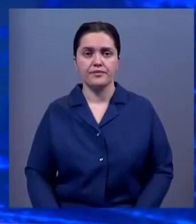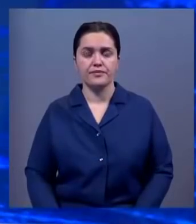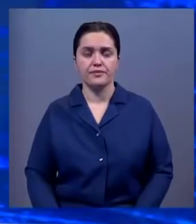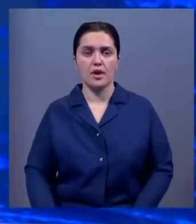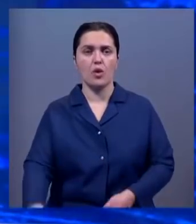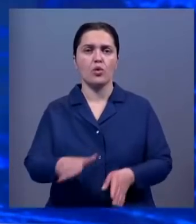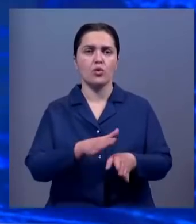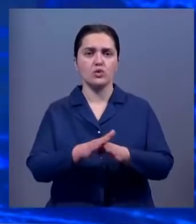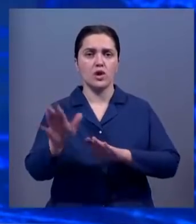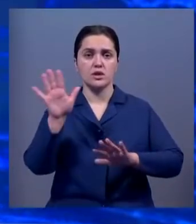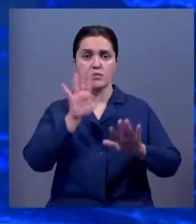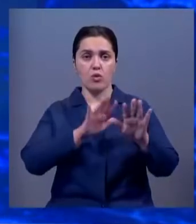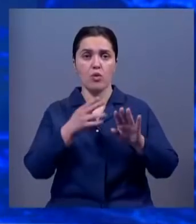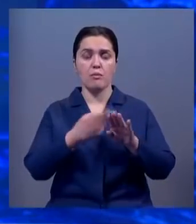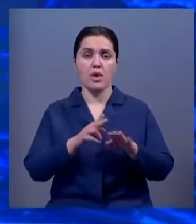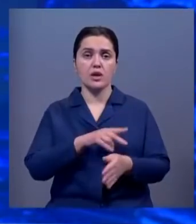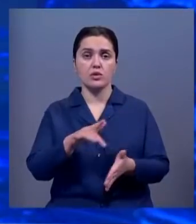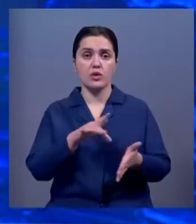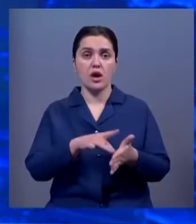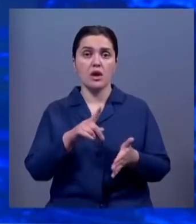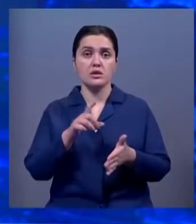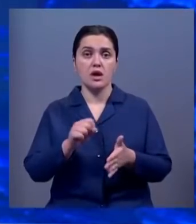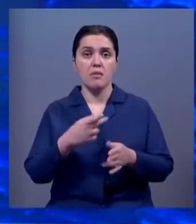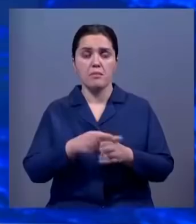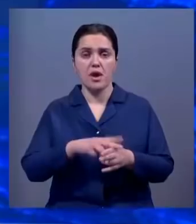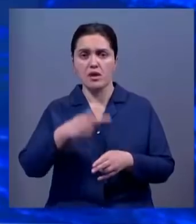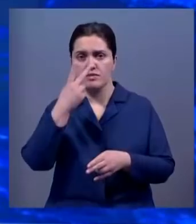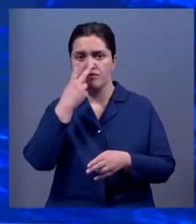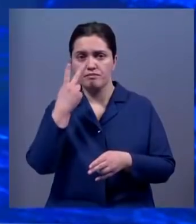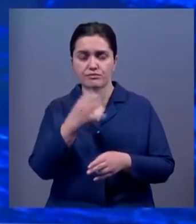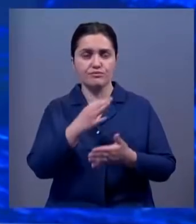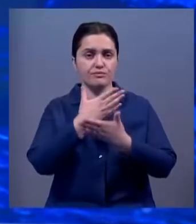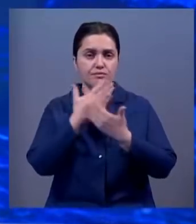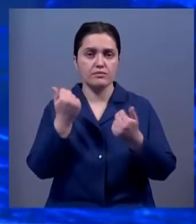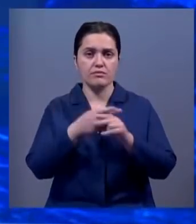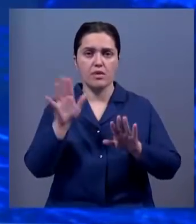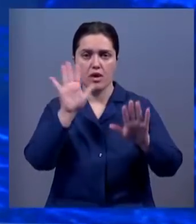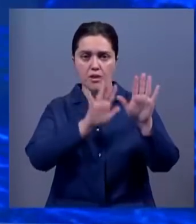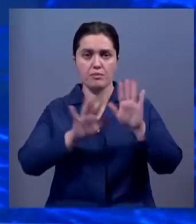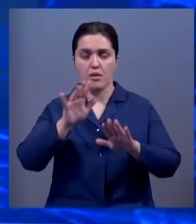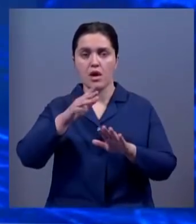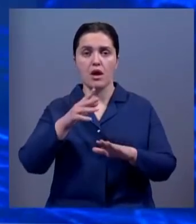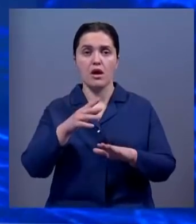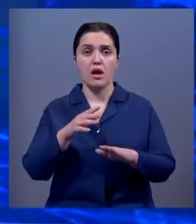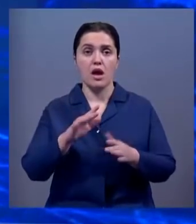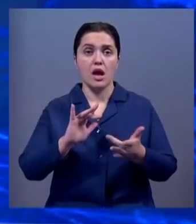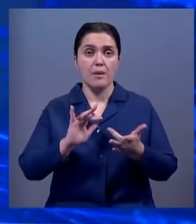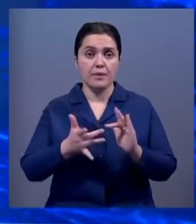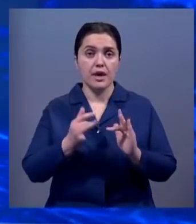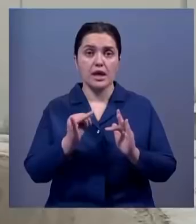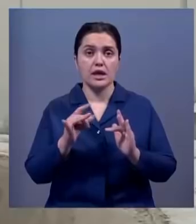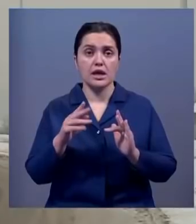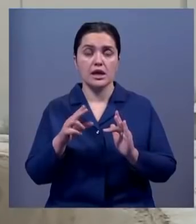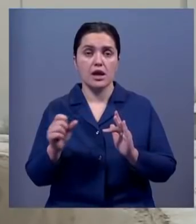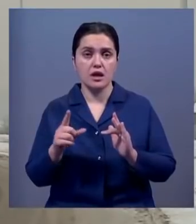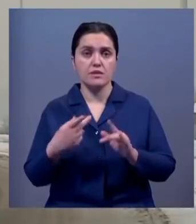Густой смог окутал столицу, запеленной дыма едва видны административные здания и дома. Судя по данным портала Эйркас, уровень